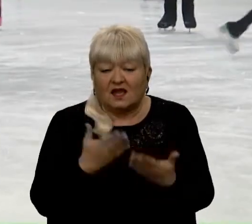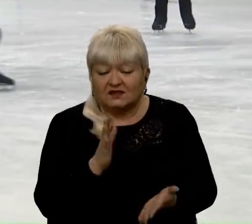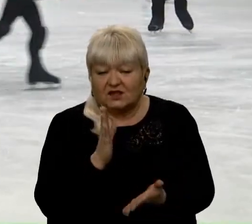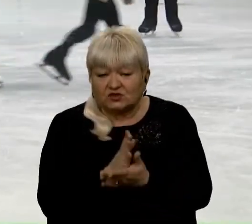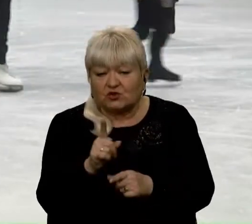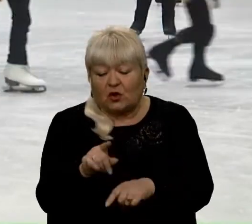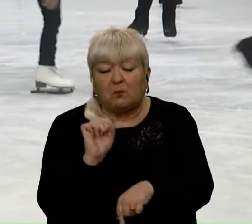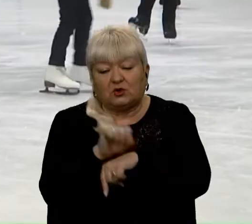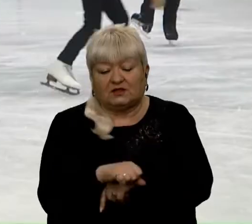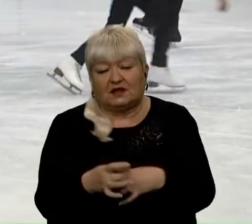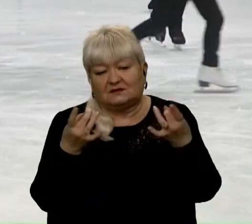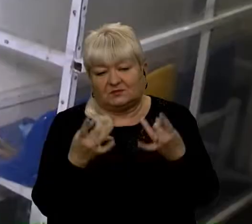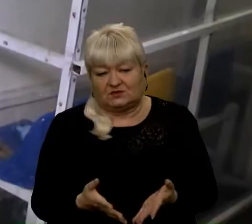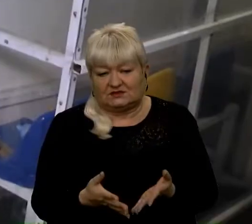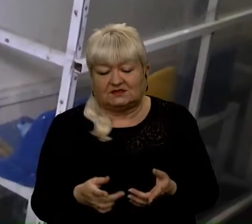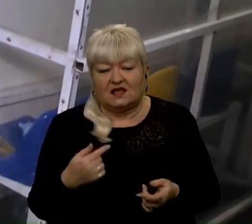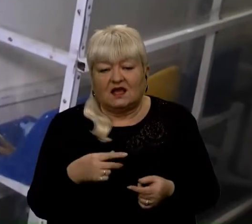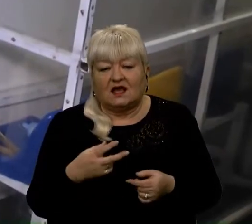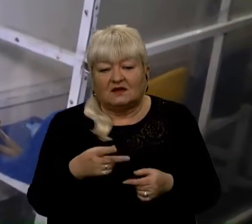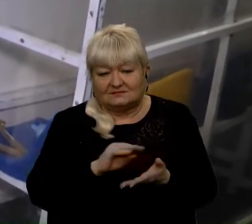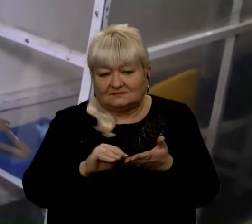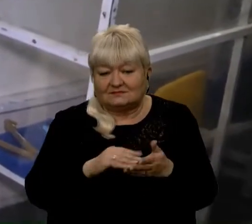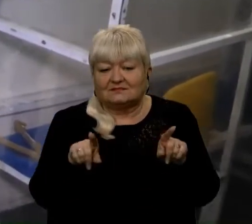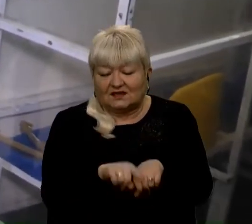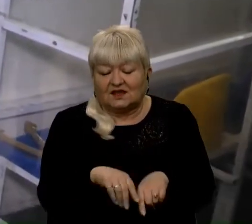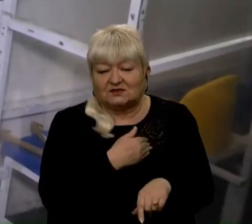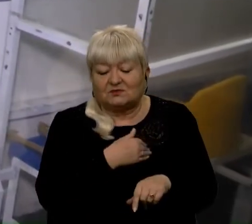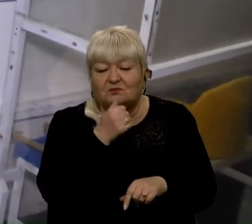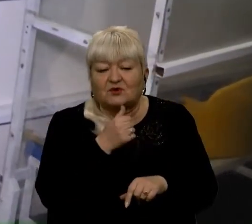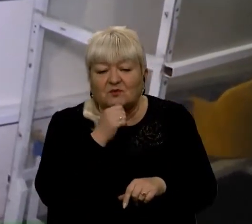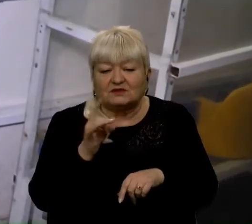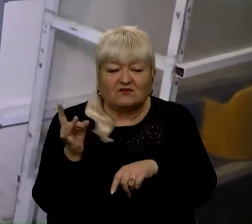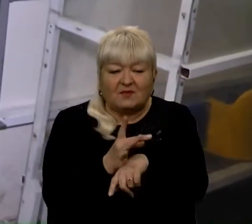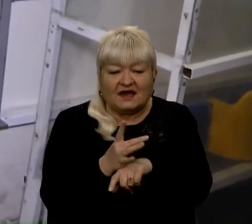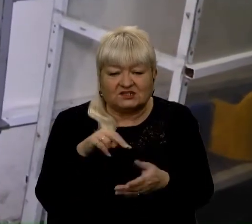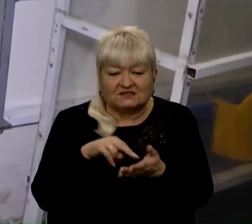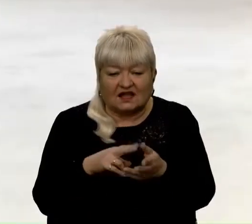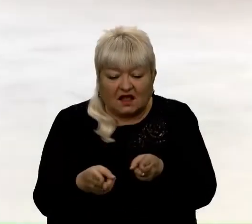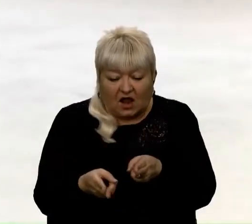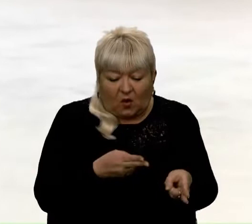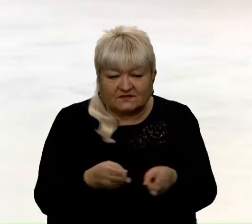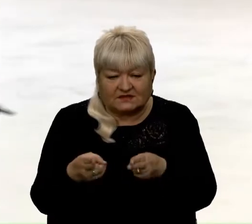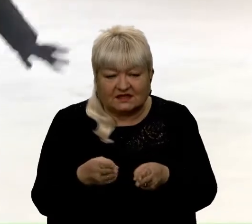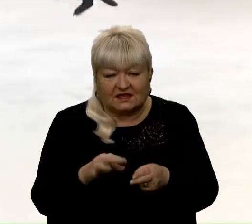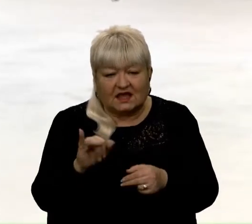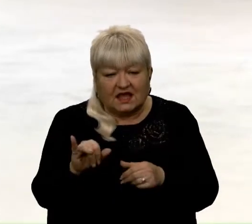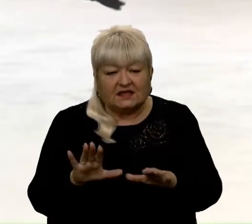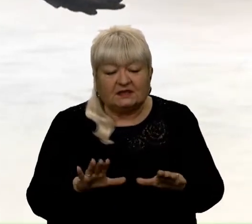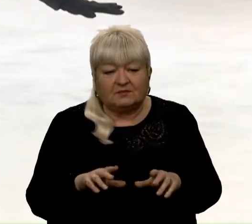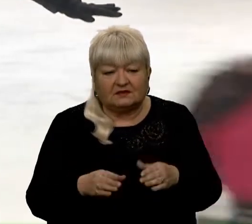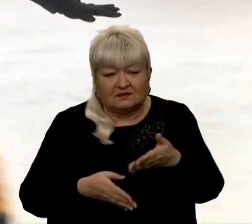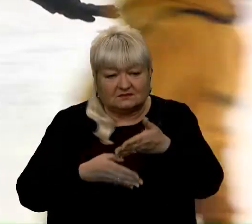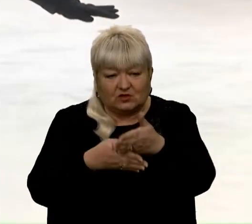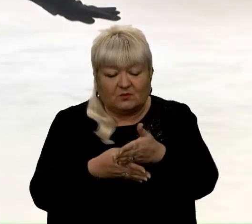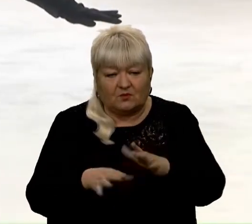його потолати простіше. Мені теж закортіло спробувати. Вперше у житті я стала на ковзани. І під керівництвом тренера теж вперше, зате